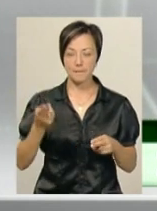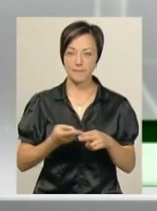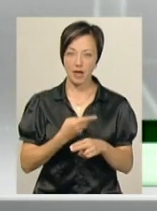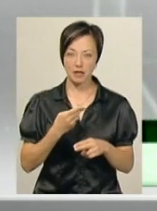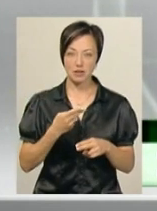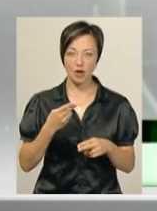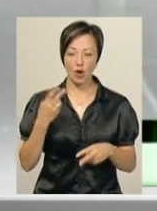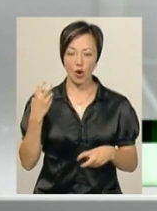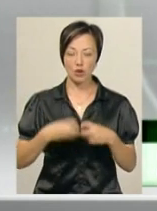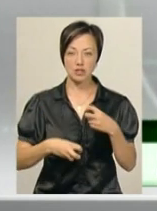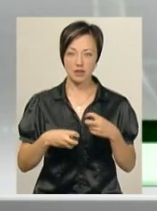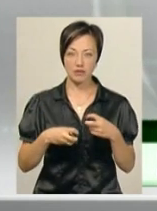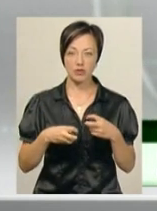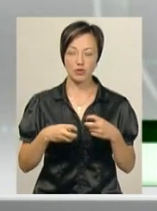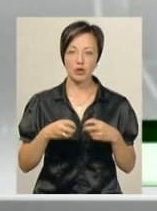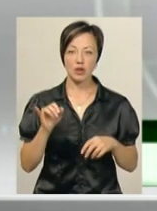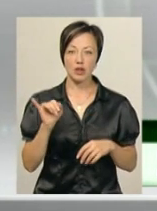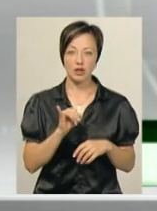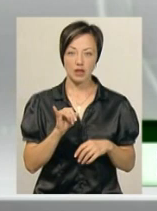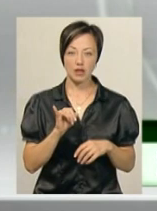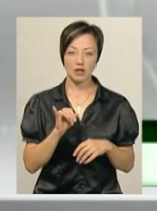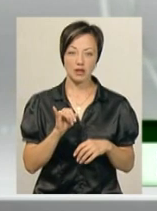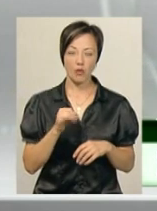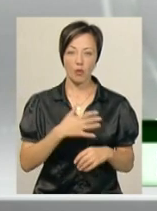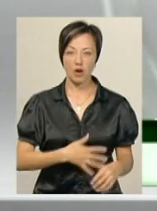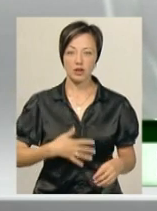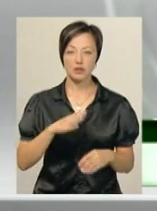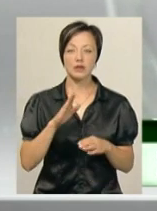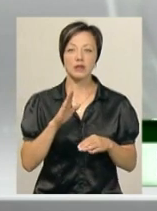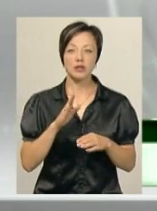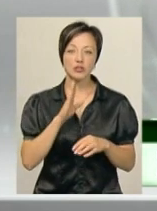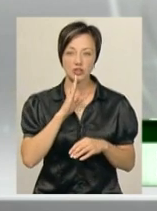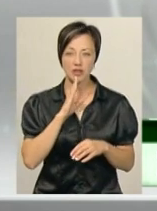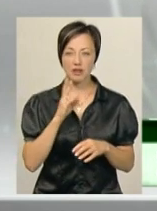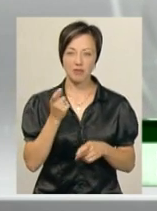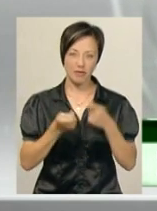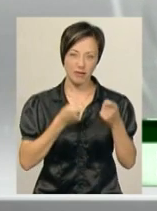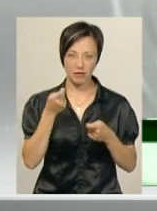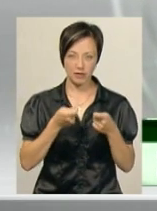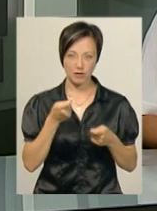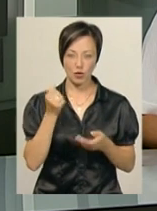розриву паренхематозних і полих органів. Жінка, там незначні ушиби.